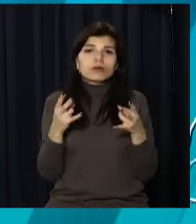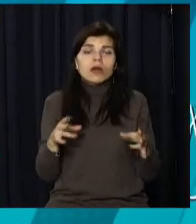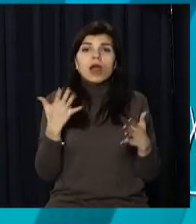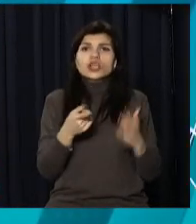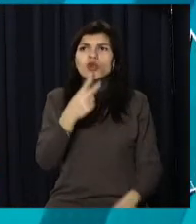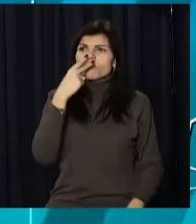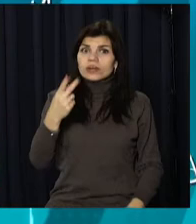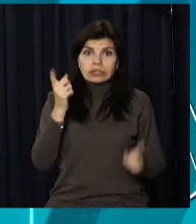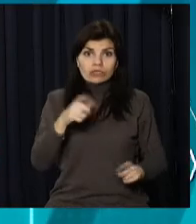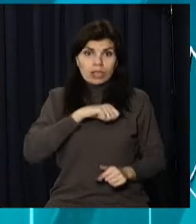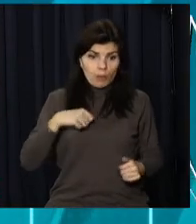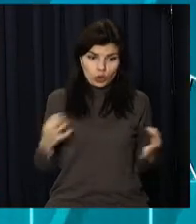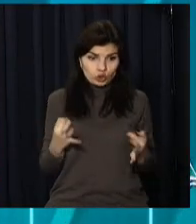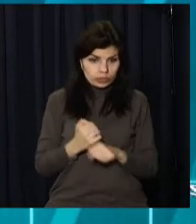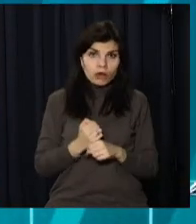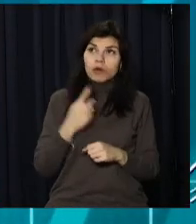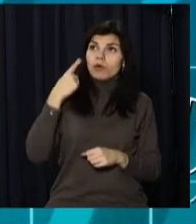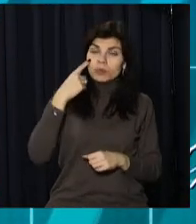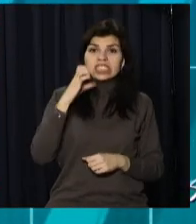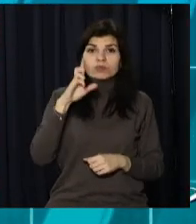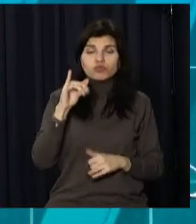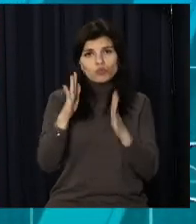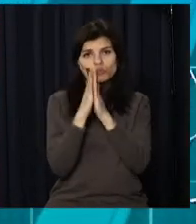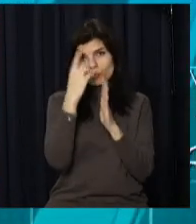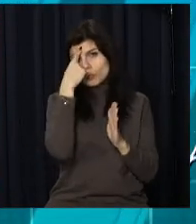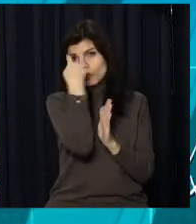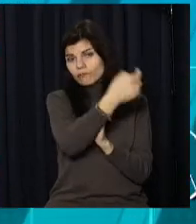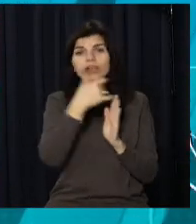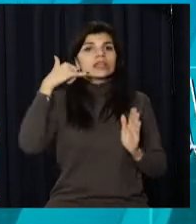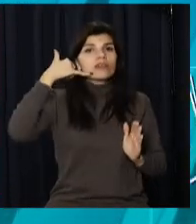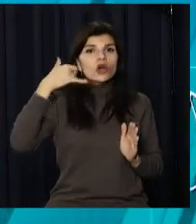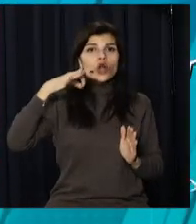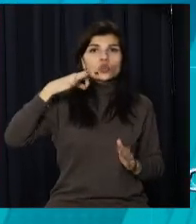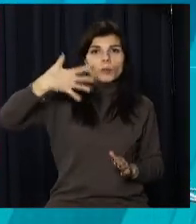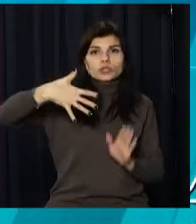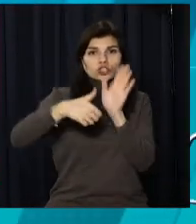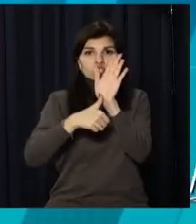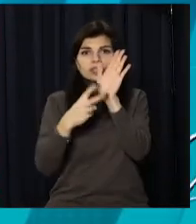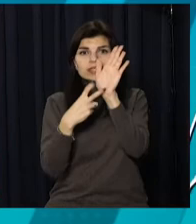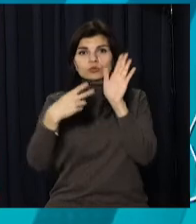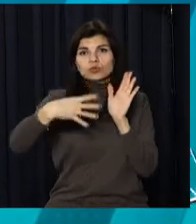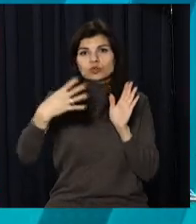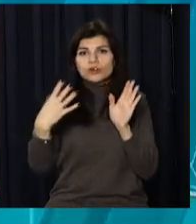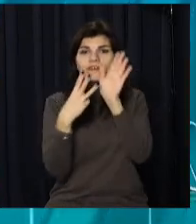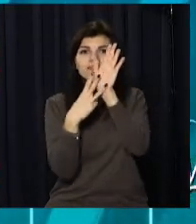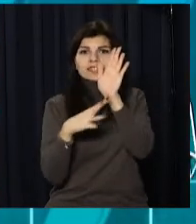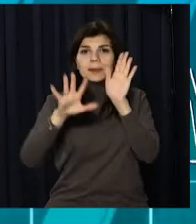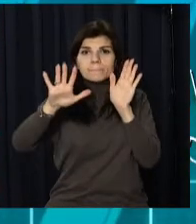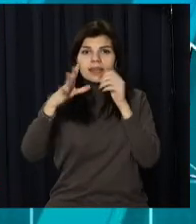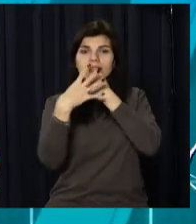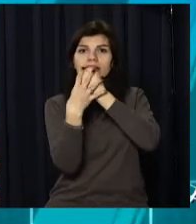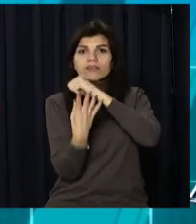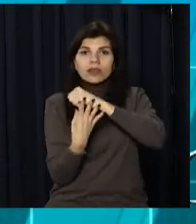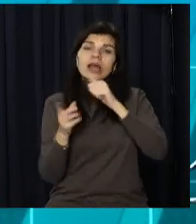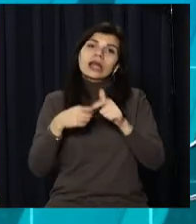повідомляти на гарячу лінію управління СБУ у Дніпропетровської області за телефоном 056-744-8519